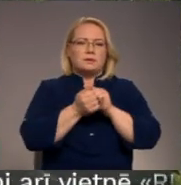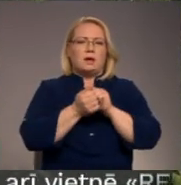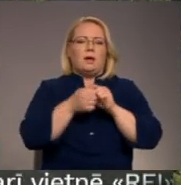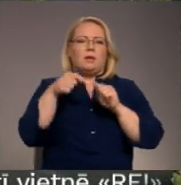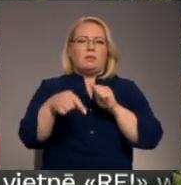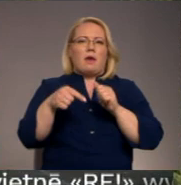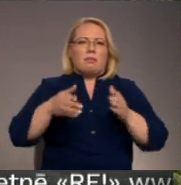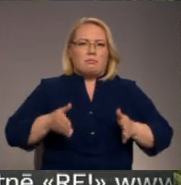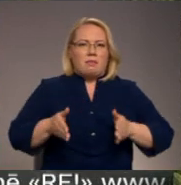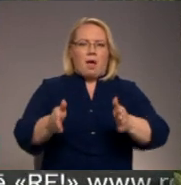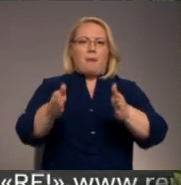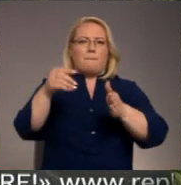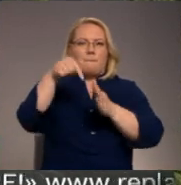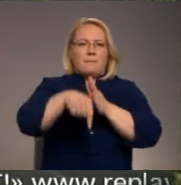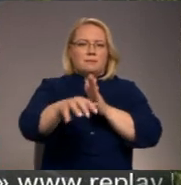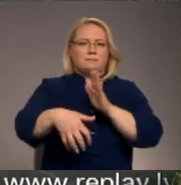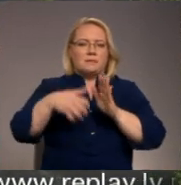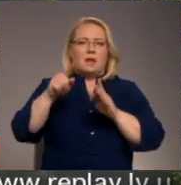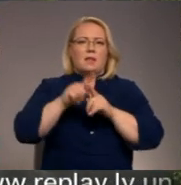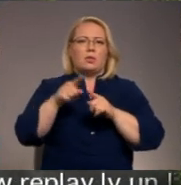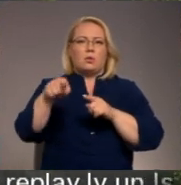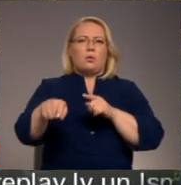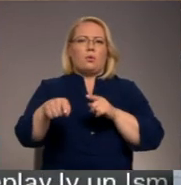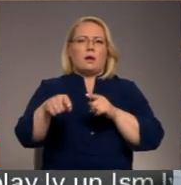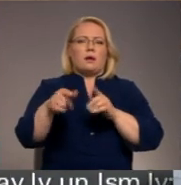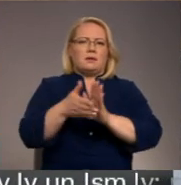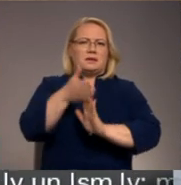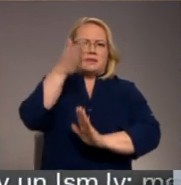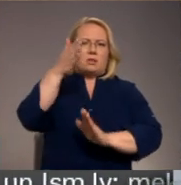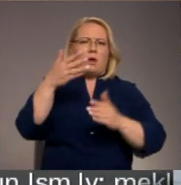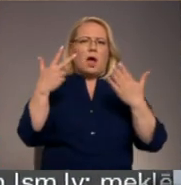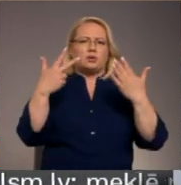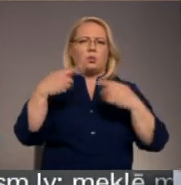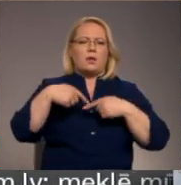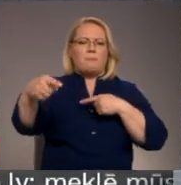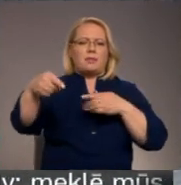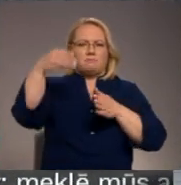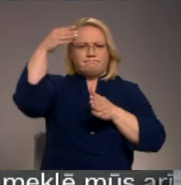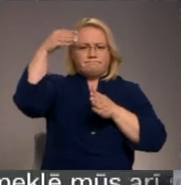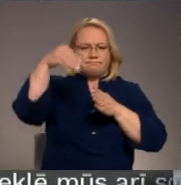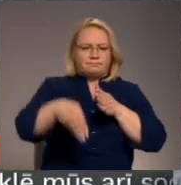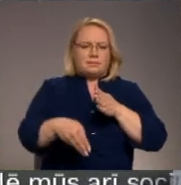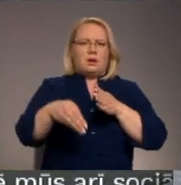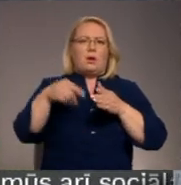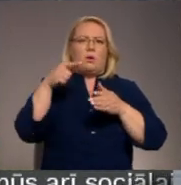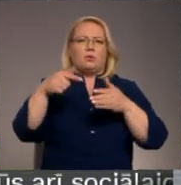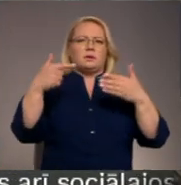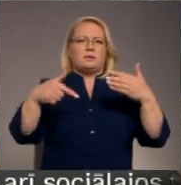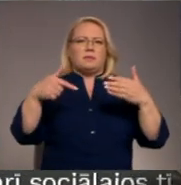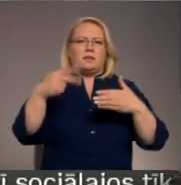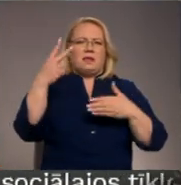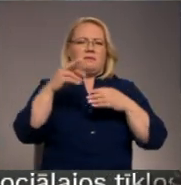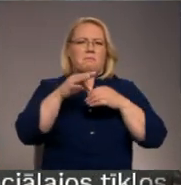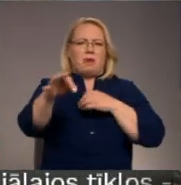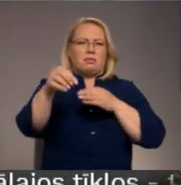ķermeni. Tad iestrādāja iedzina iekšā ar jau sienu, 8 metru dziļumā un 72 metru garumā ir.